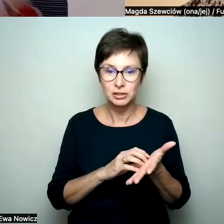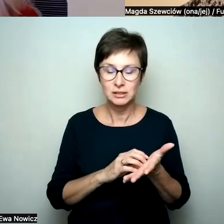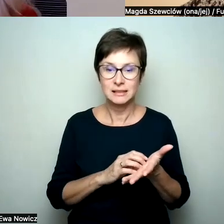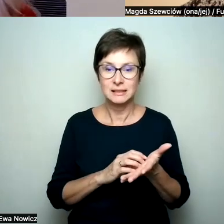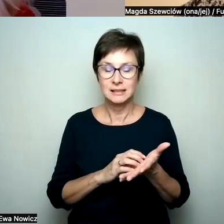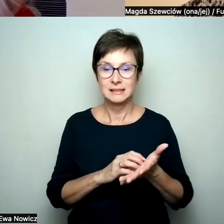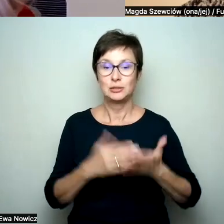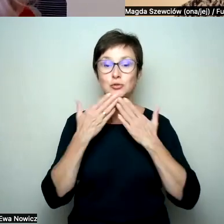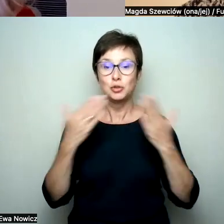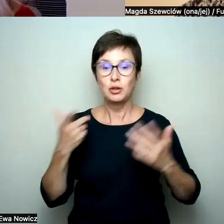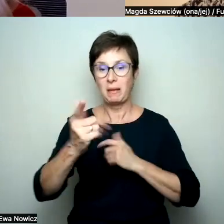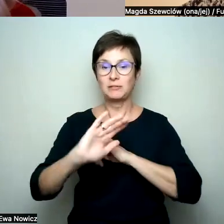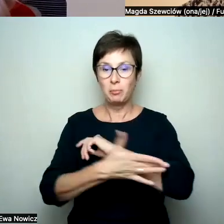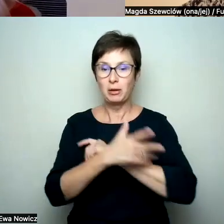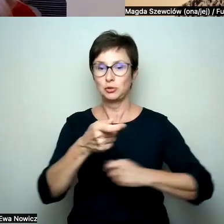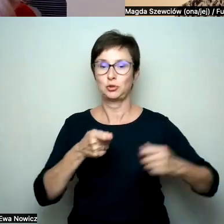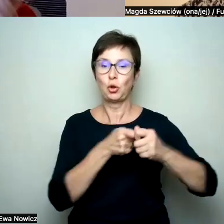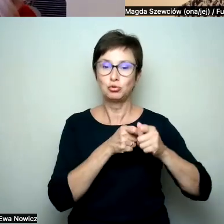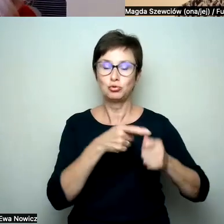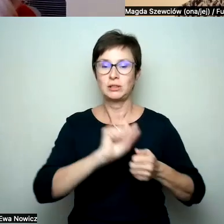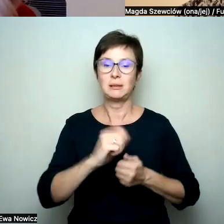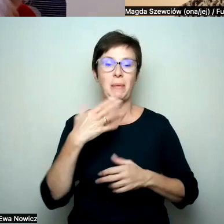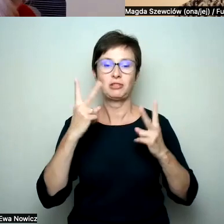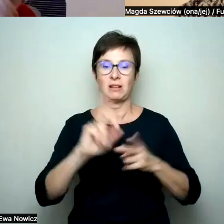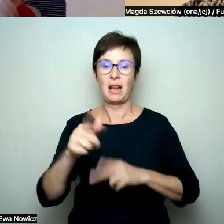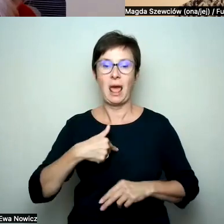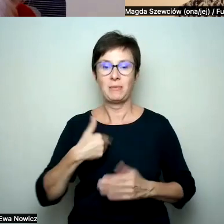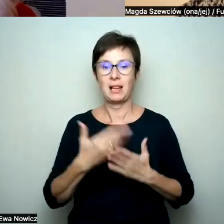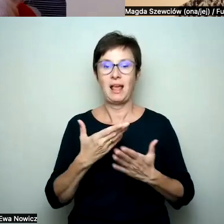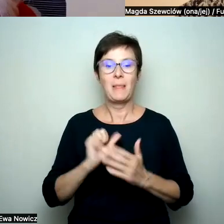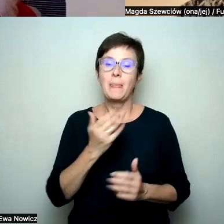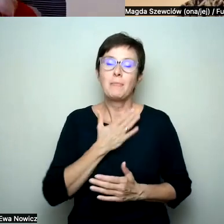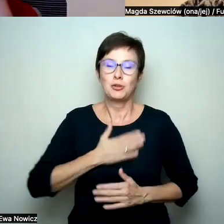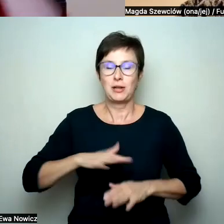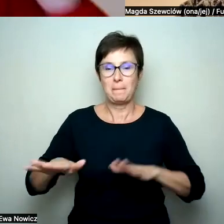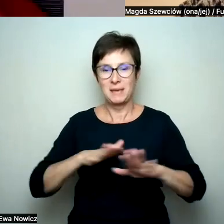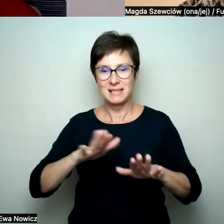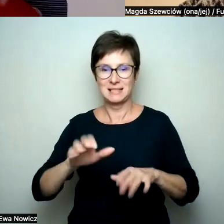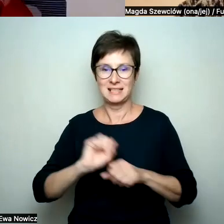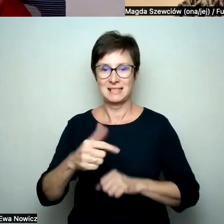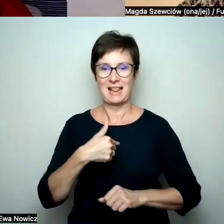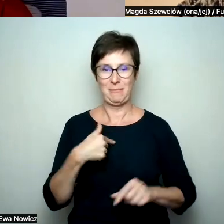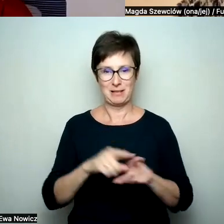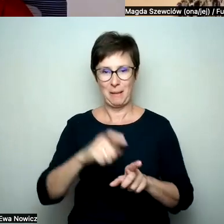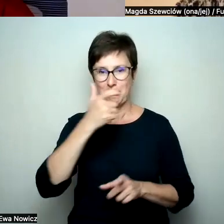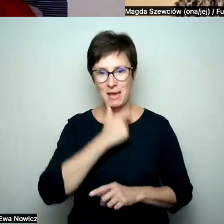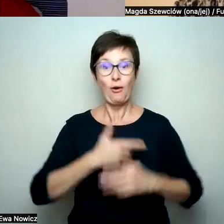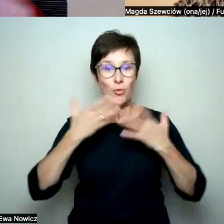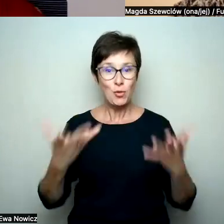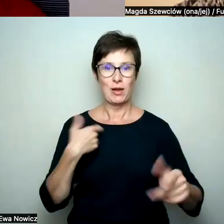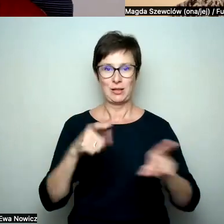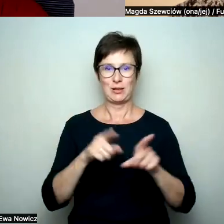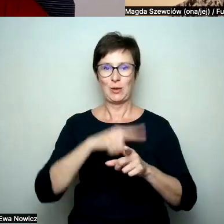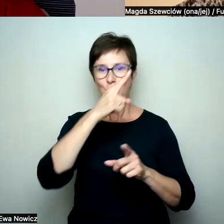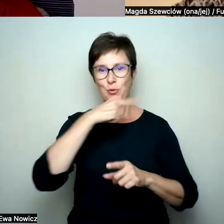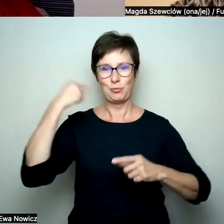za Pani wsparcie i sojusznictwo. jest bardzo ważne dla mnie. Dzięki temu najbliższe miejsce w internecie jest milutkie również dla mnie. No i znowu się uśmiecham. I kolejny